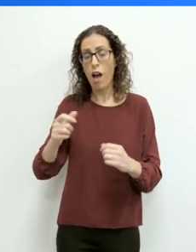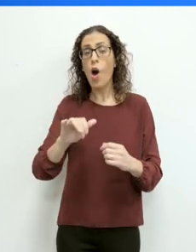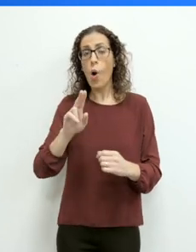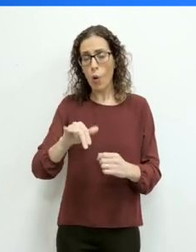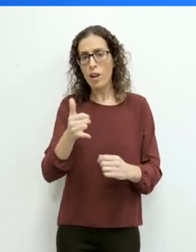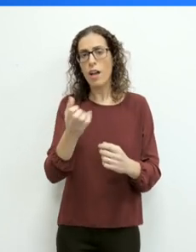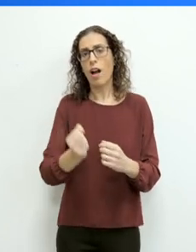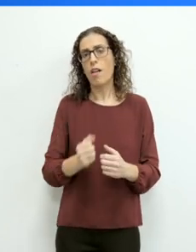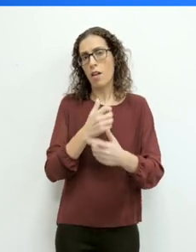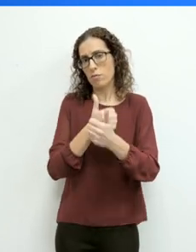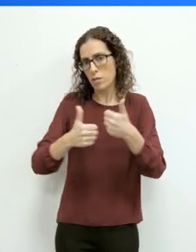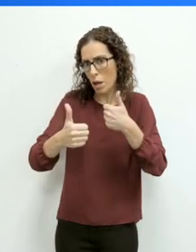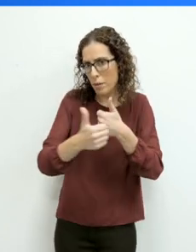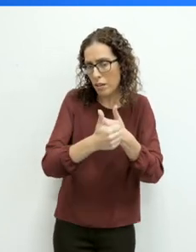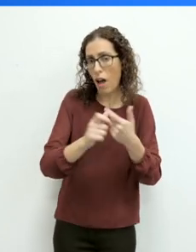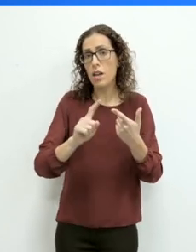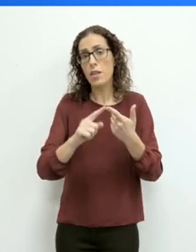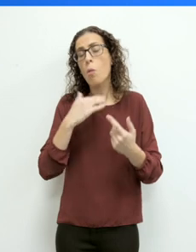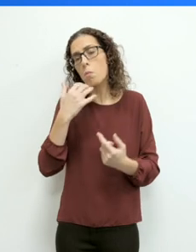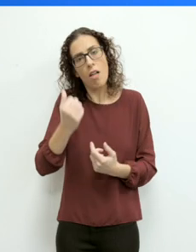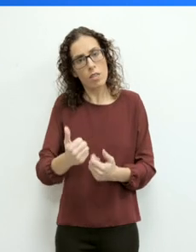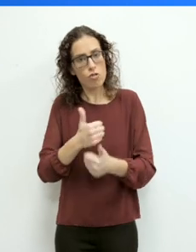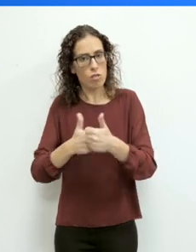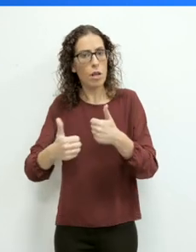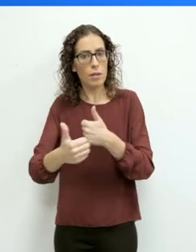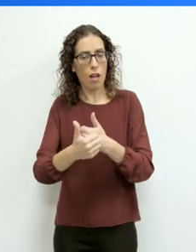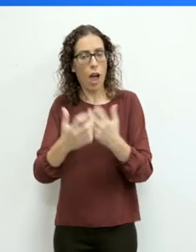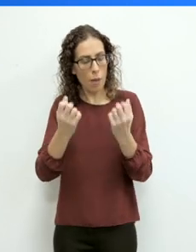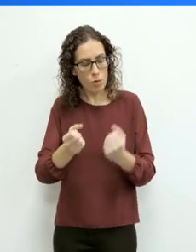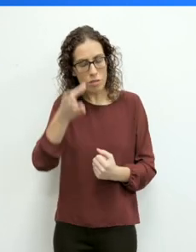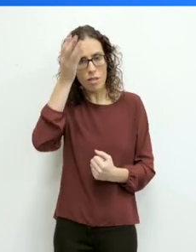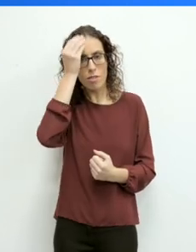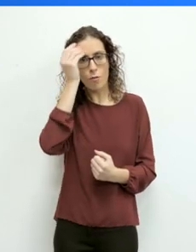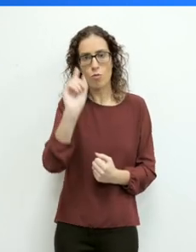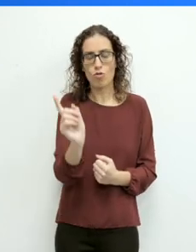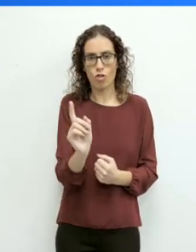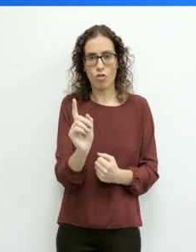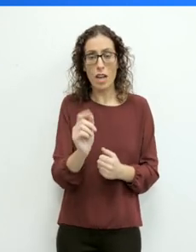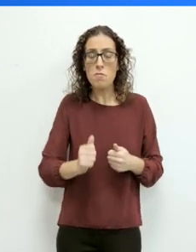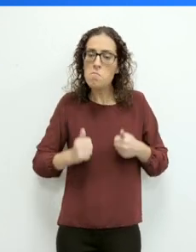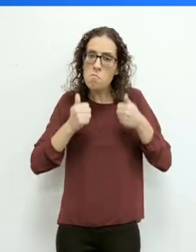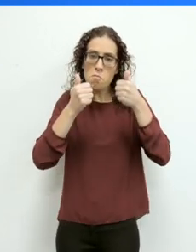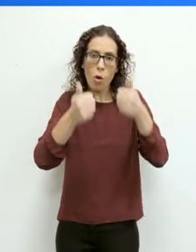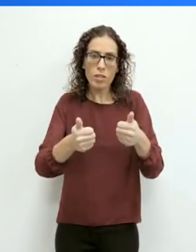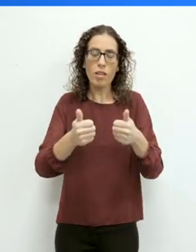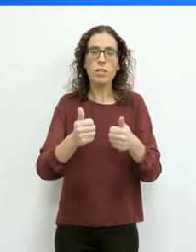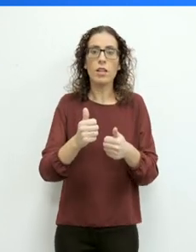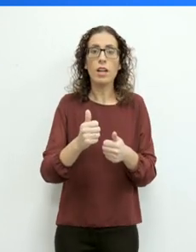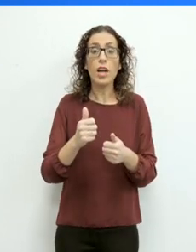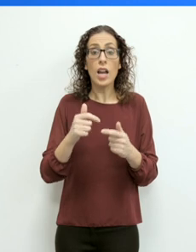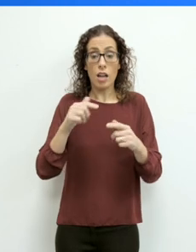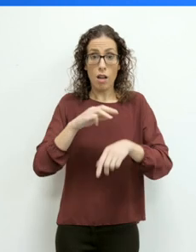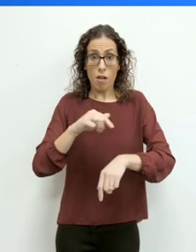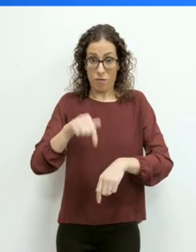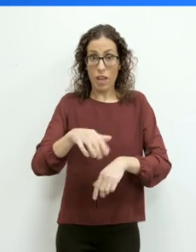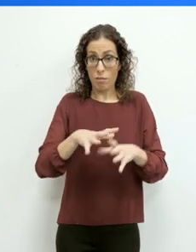dizabilita imman ka jekk ma' għannex, iridu narfu kem mua importanti u neċessarju il-li f'dan l